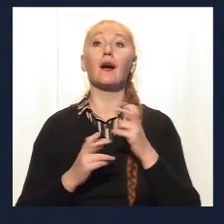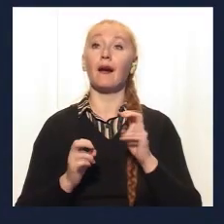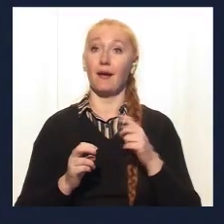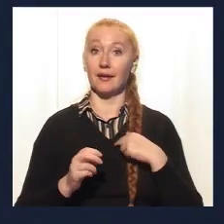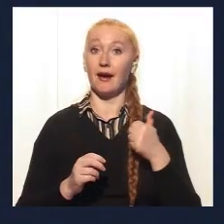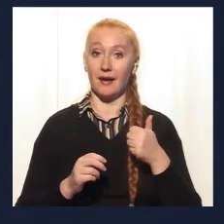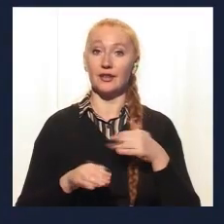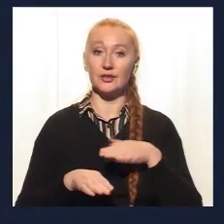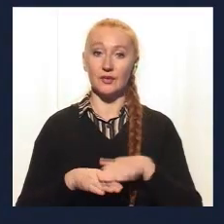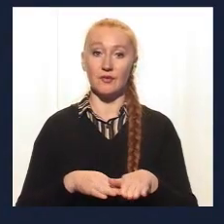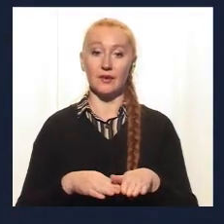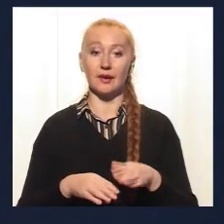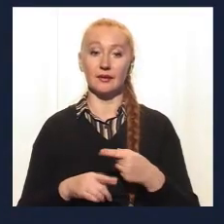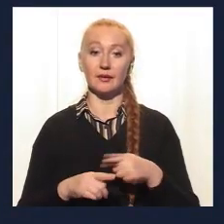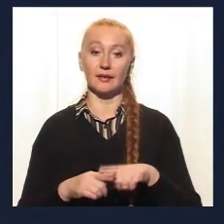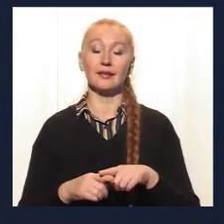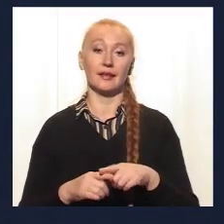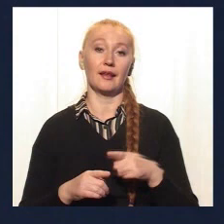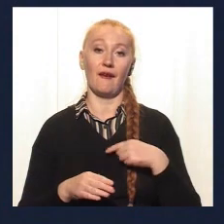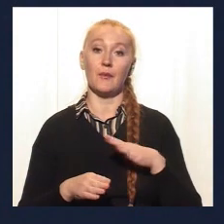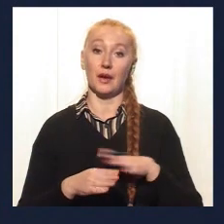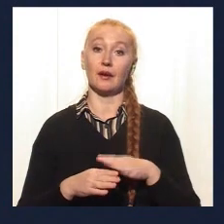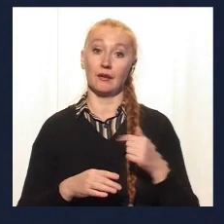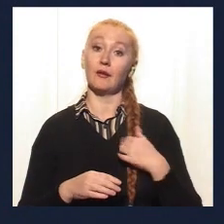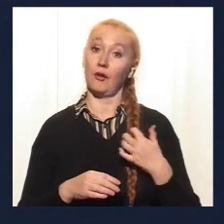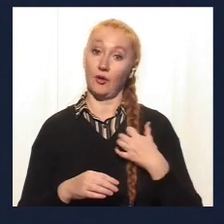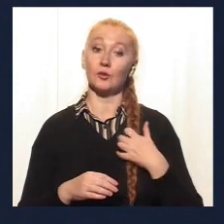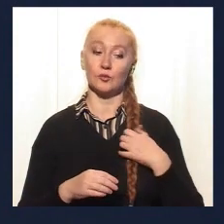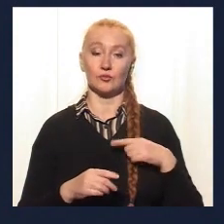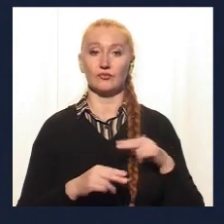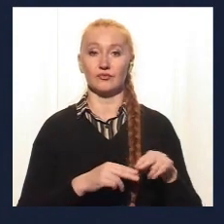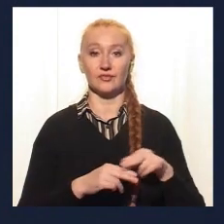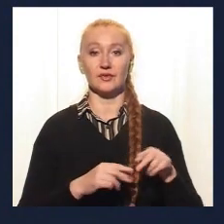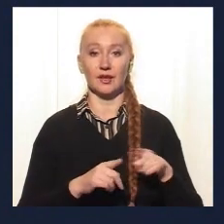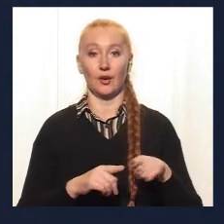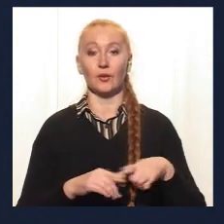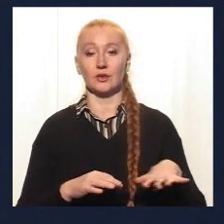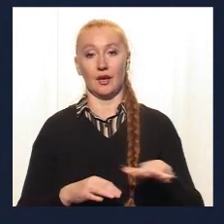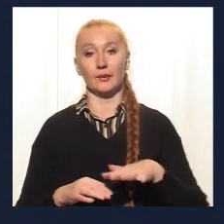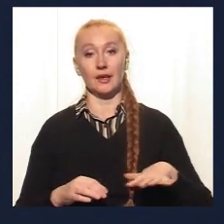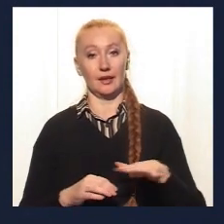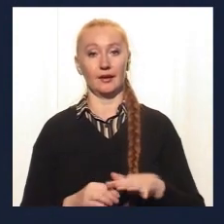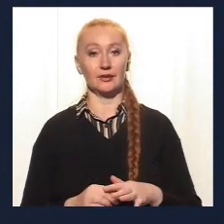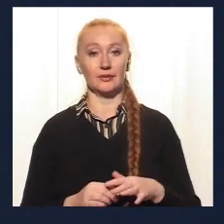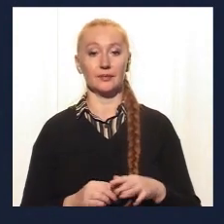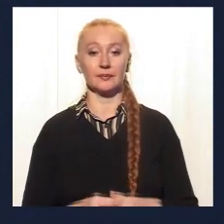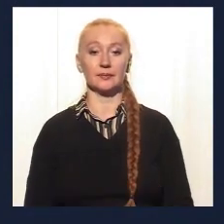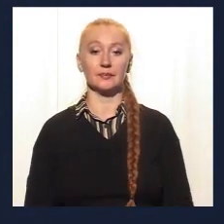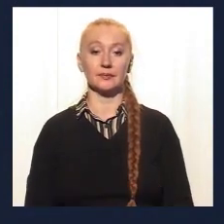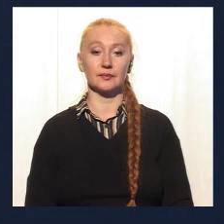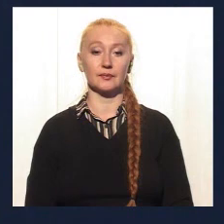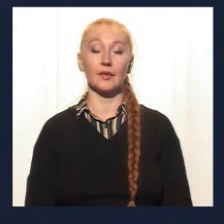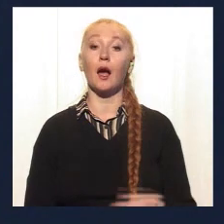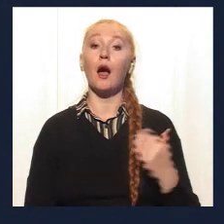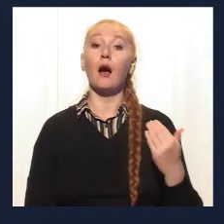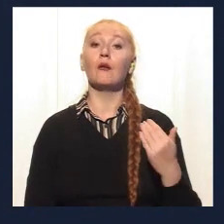ну як, я гарно, я гарно виконав. Я заходіла теж саме, це було саме на майданчику 15 років Особисто ви